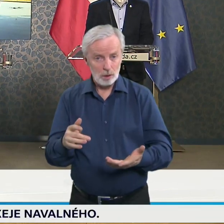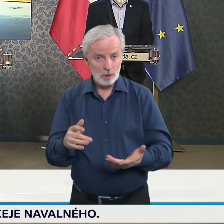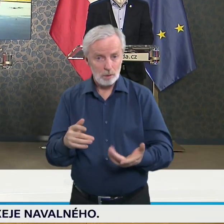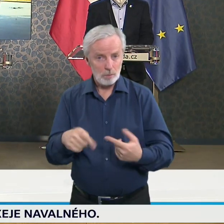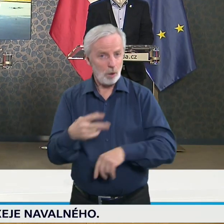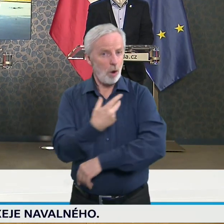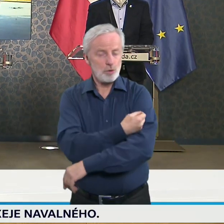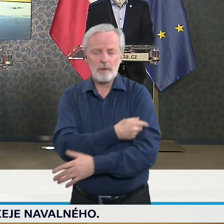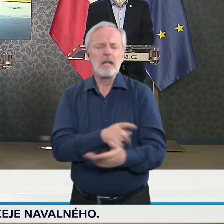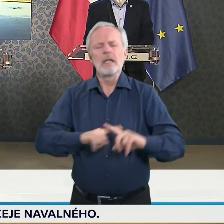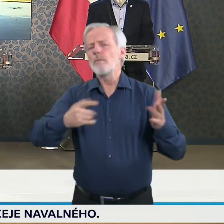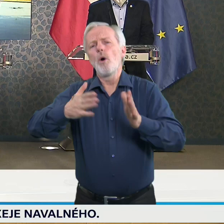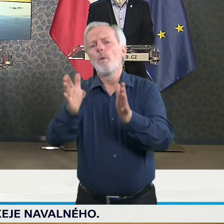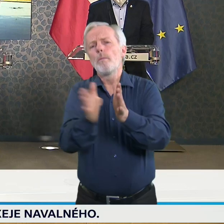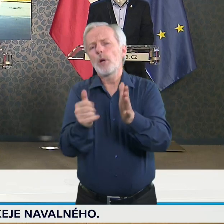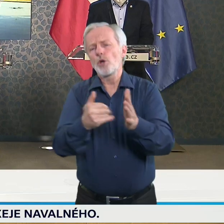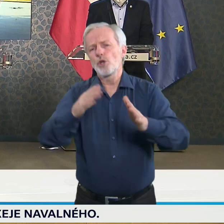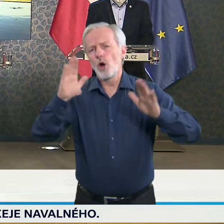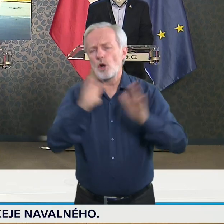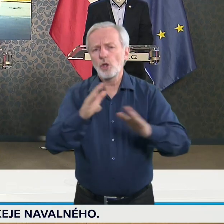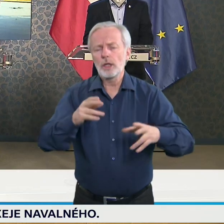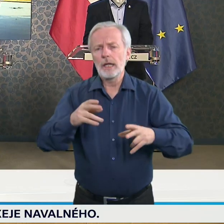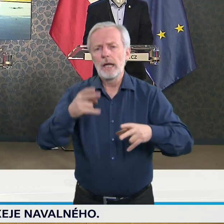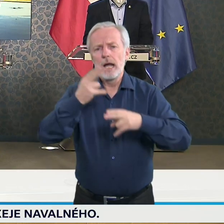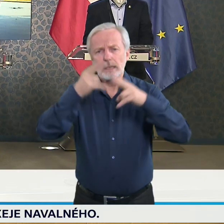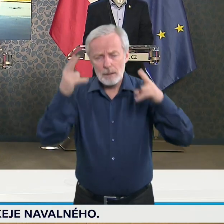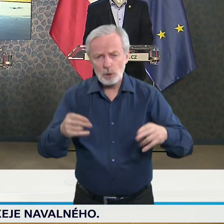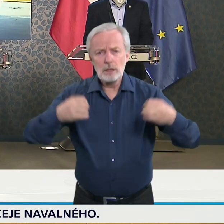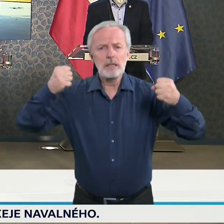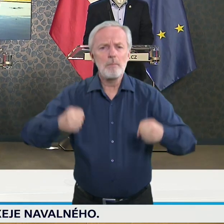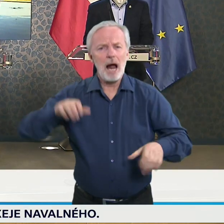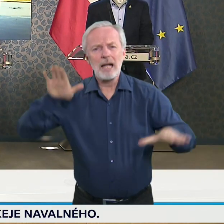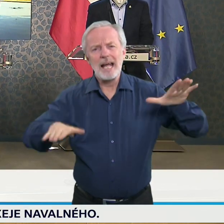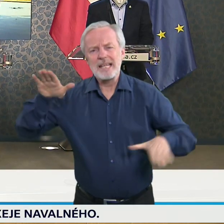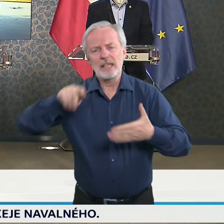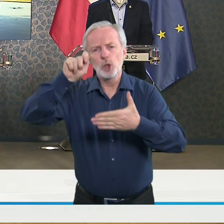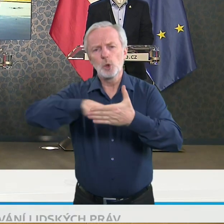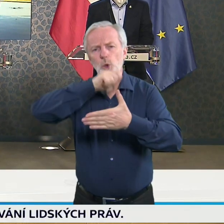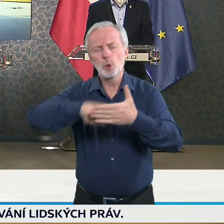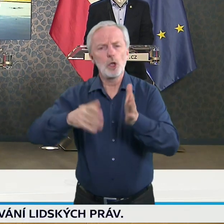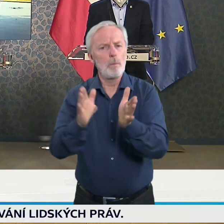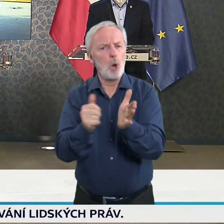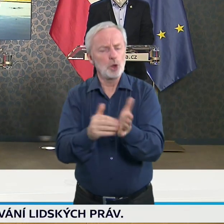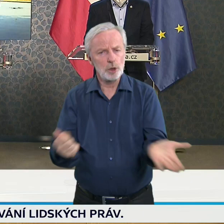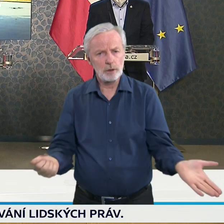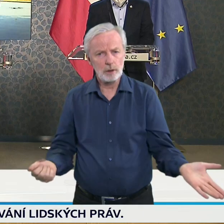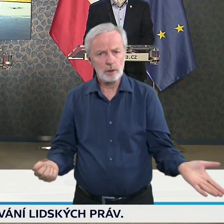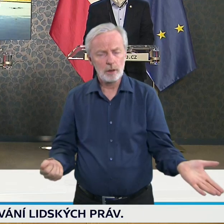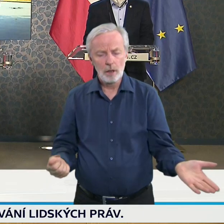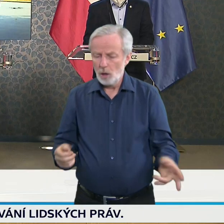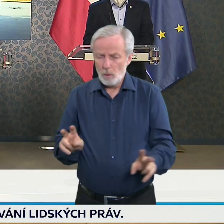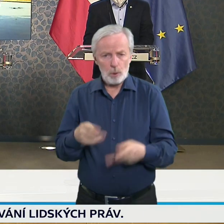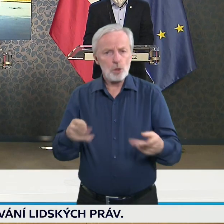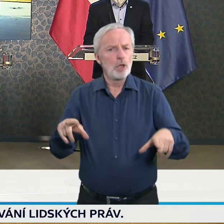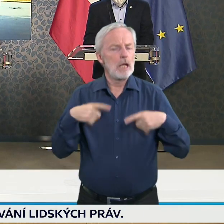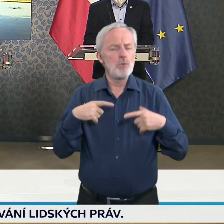zrušení té nemocnice v Letňanech hovořilo a proč přesně ji nelze využít jako to